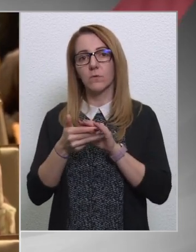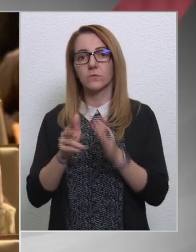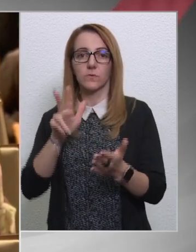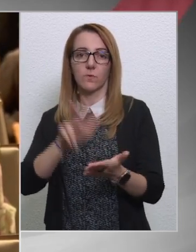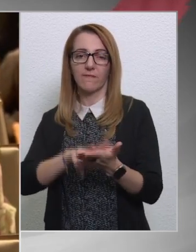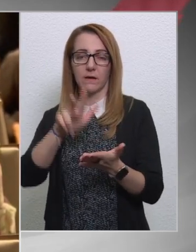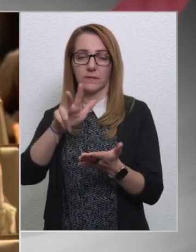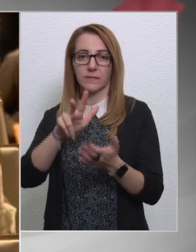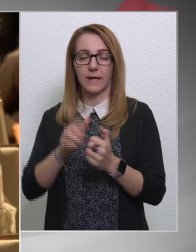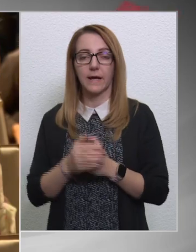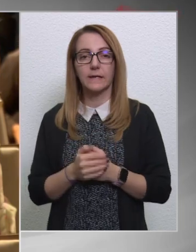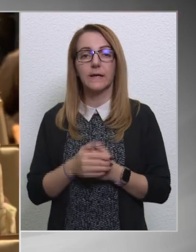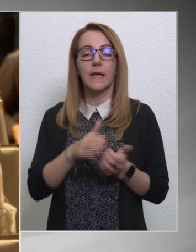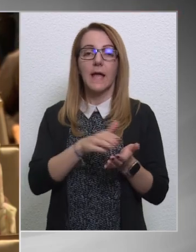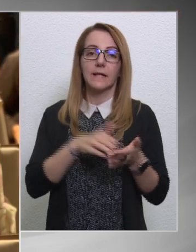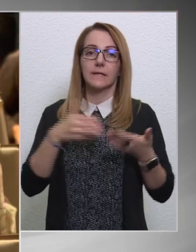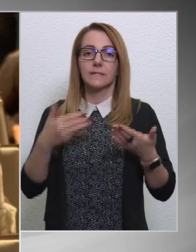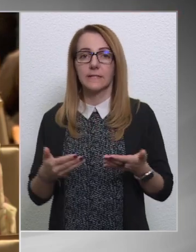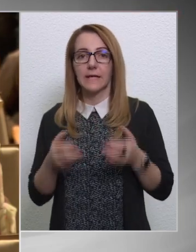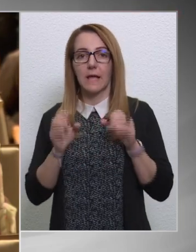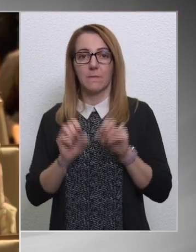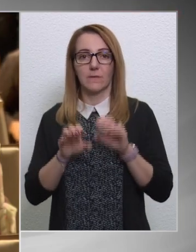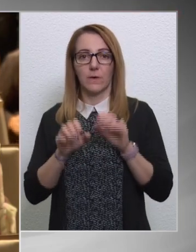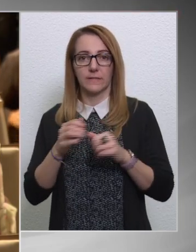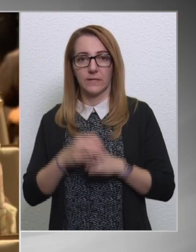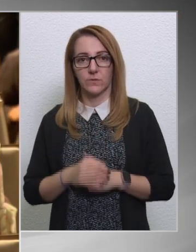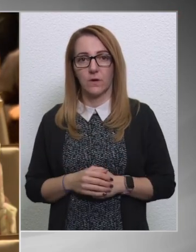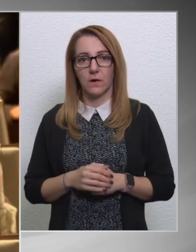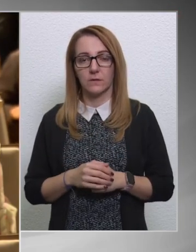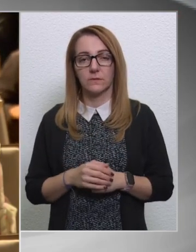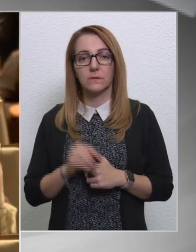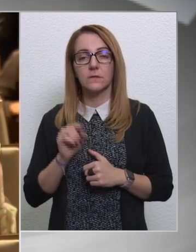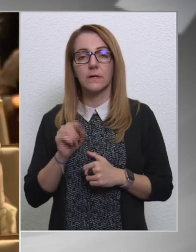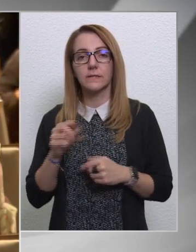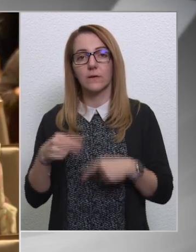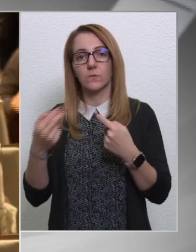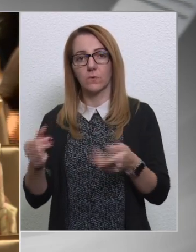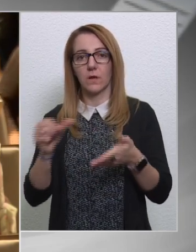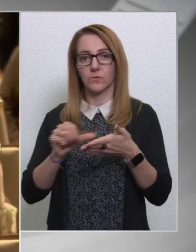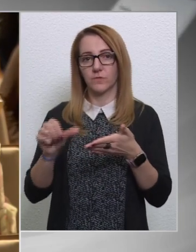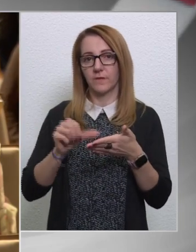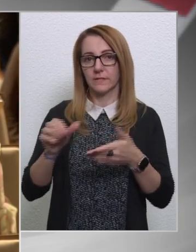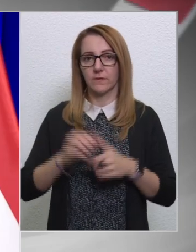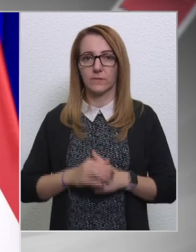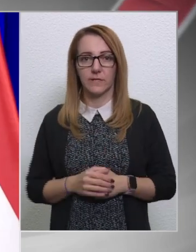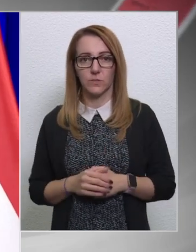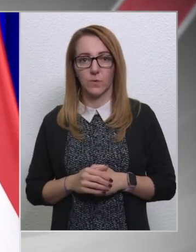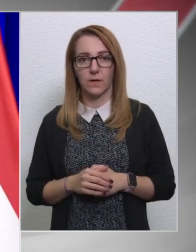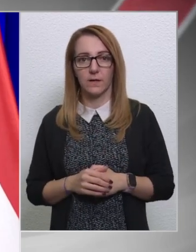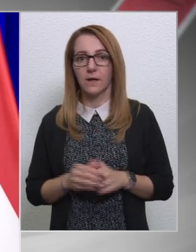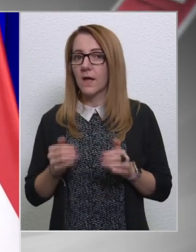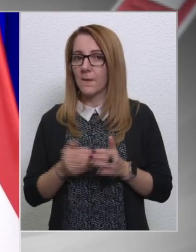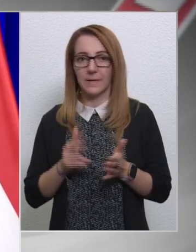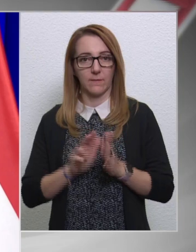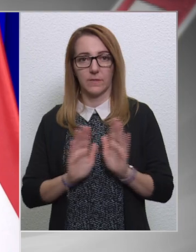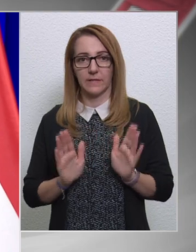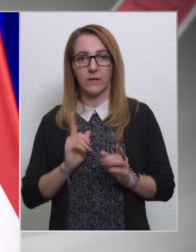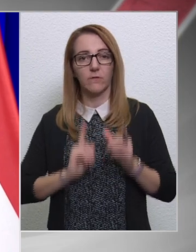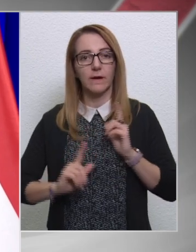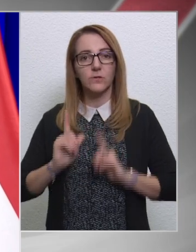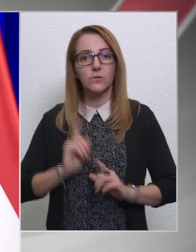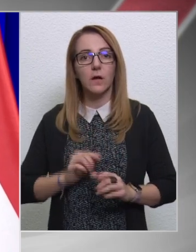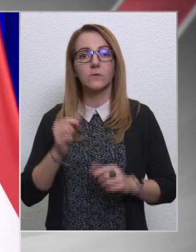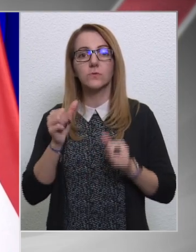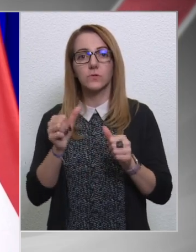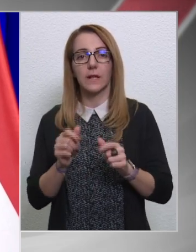hagyták, elkezdik-e vajon a beruházásokat, hiszen azok utólagos finanszírozásúak? Még nem hagyták jóvá hagyták, mert a